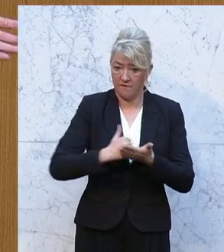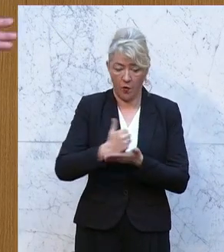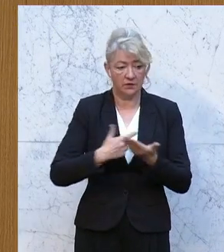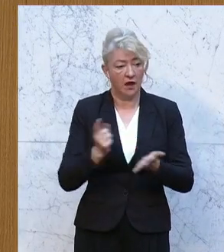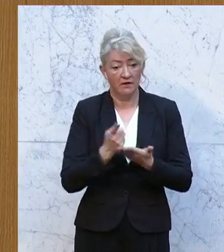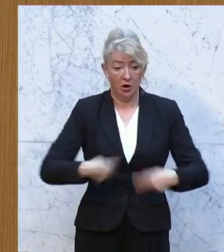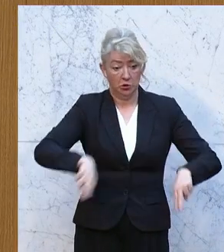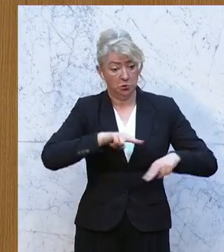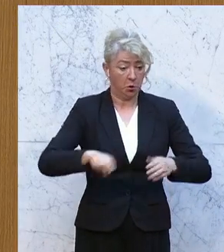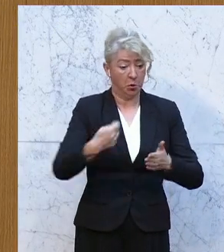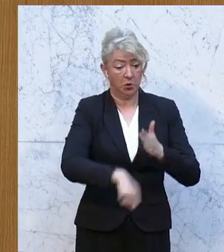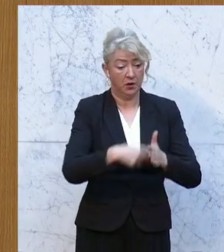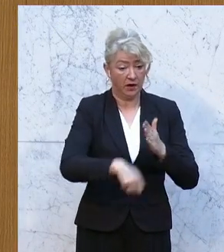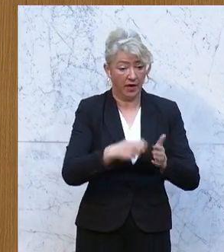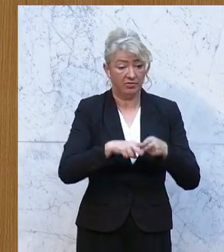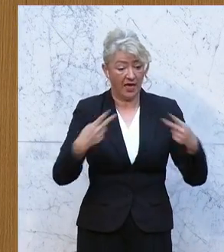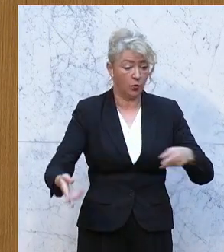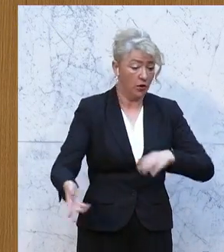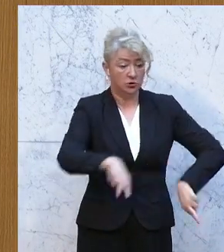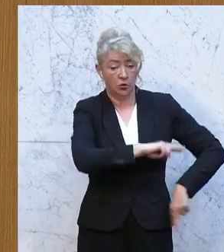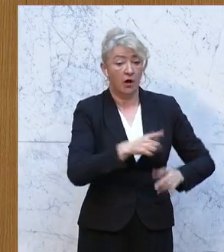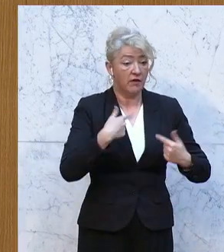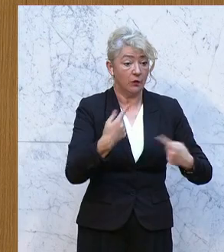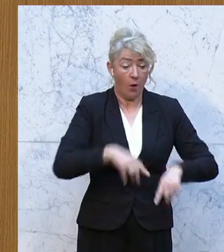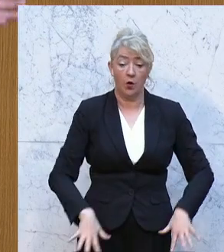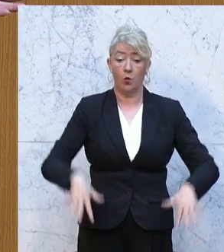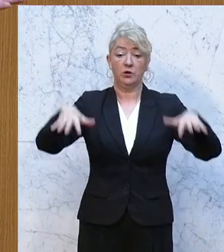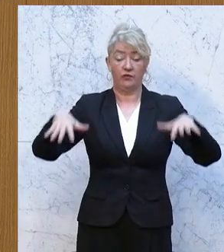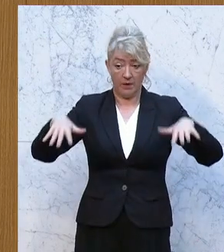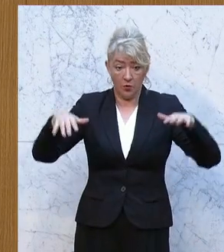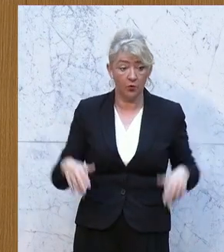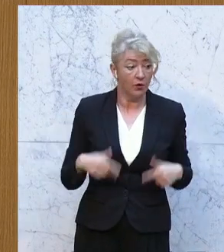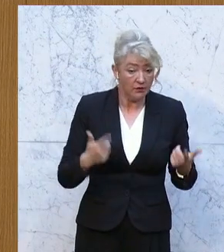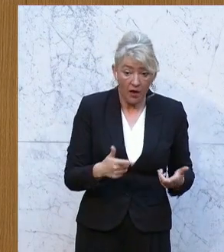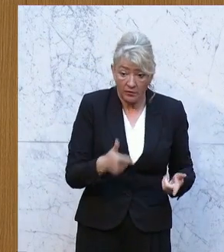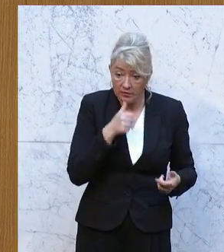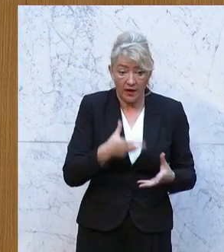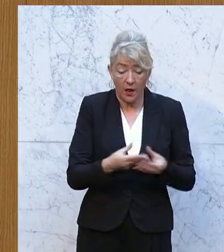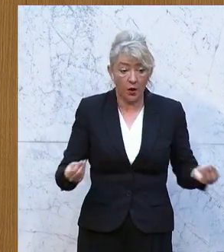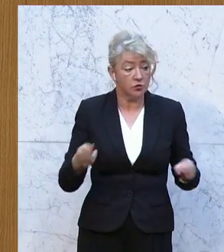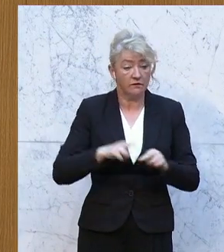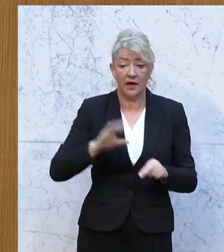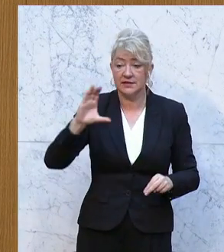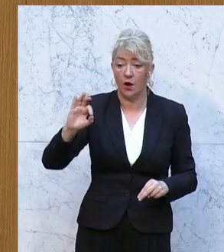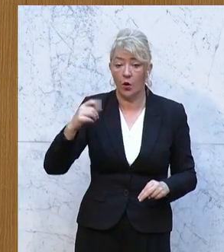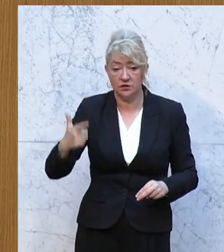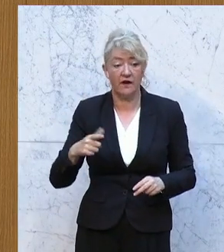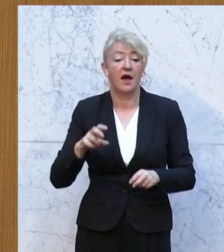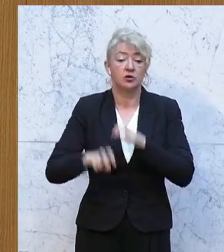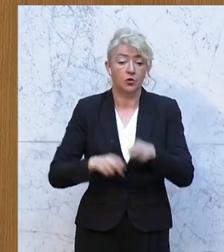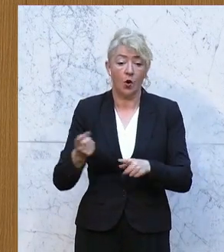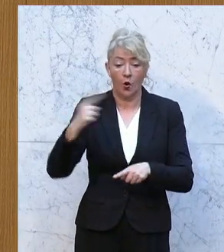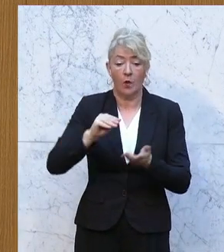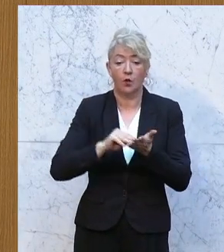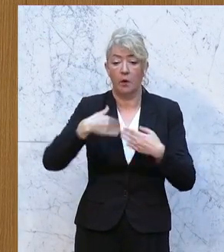renaturieren wollen. Dann haben wir weiterhin Überschwemmungen, weil die werden wir nämlich auch dann nicht wegkriegen, wenn die CO2-Steuer noch teurer wird.